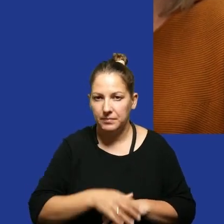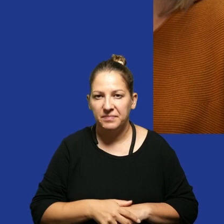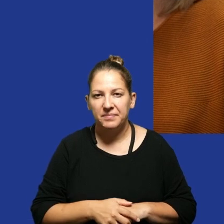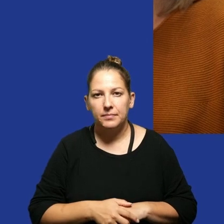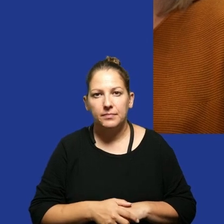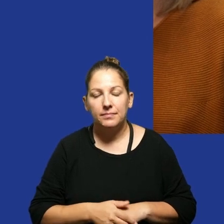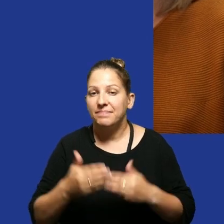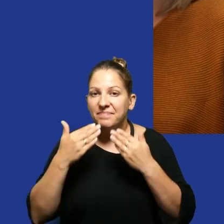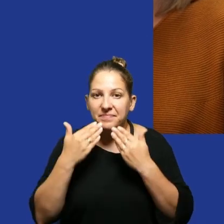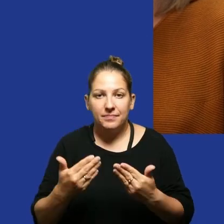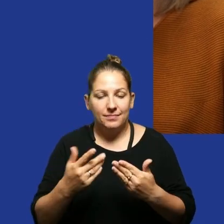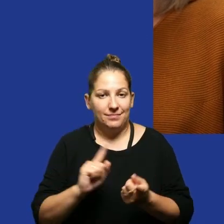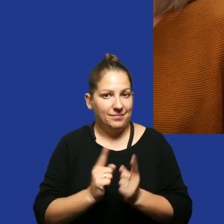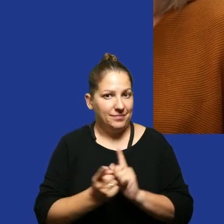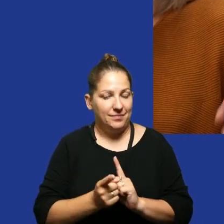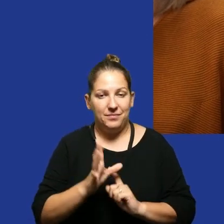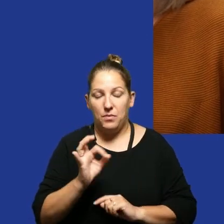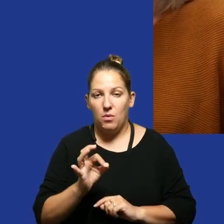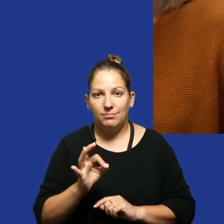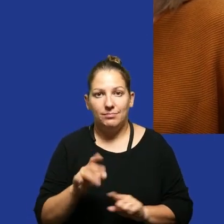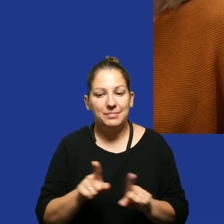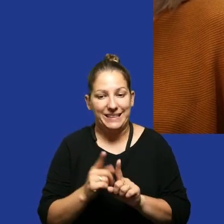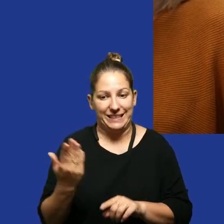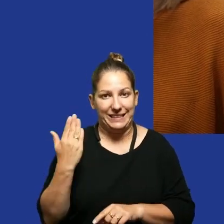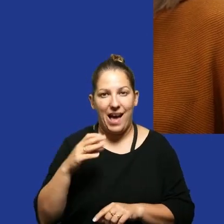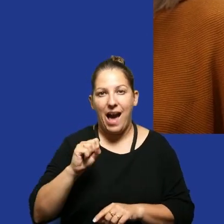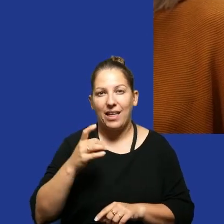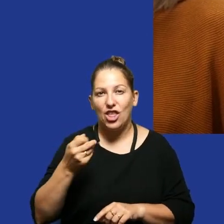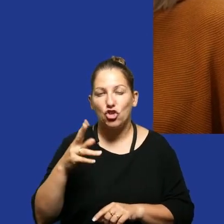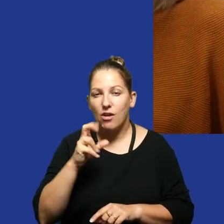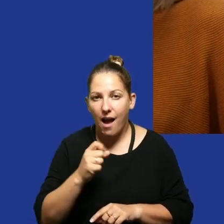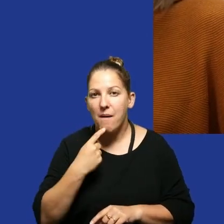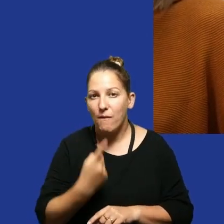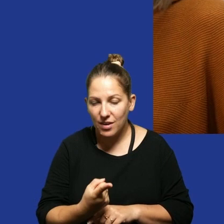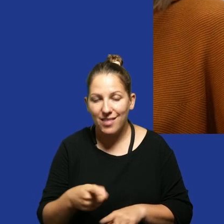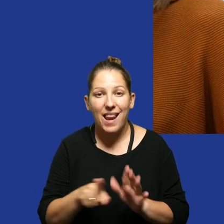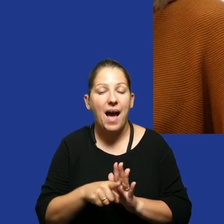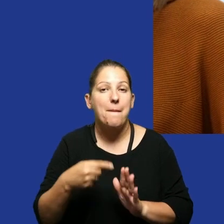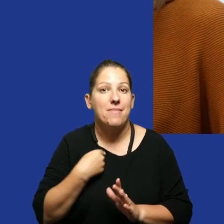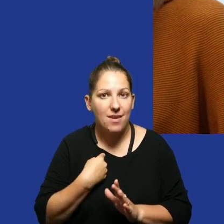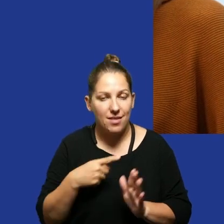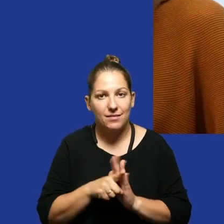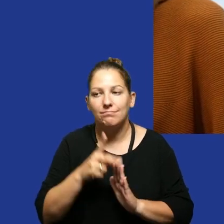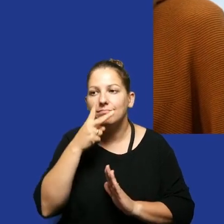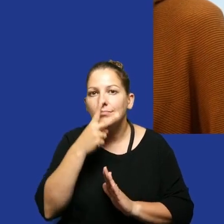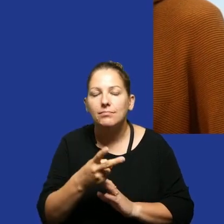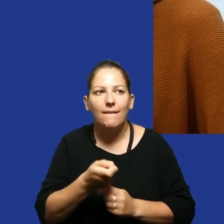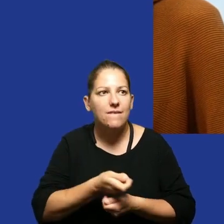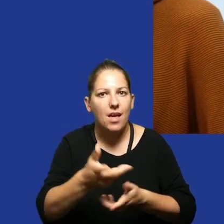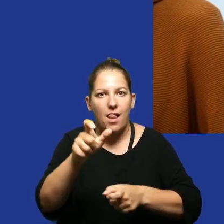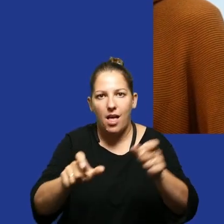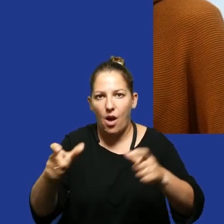i dziękuję za spotkanie bo tak jak przed chwilą Agnieszka powiedziała nawet także dla mnie jest tak że jakby zobaczenie jak wiele